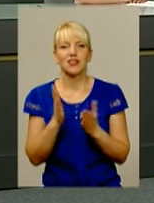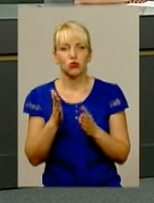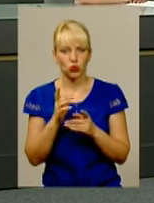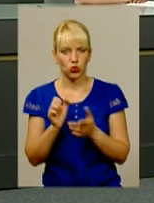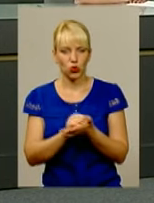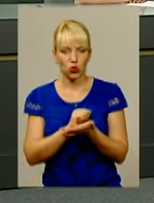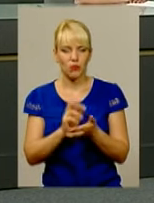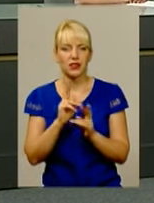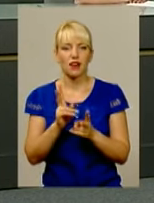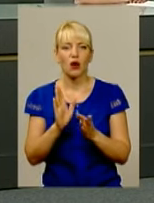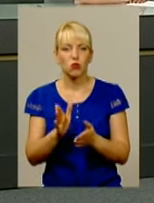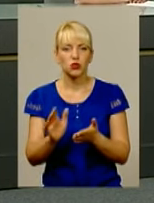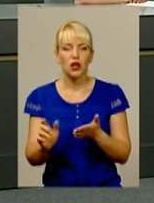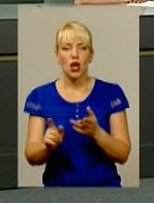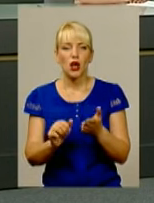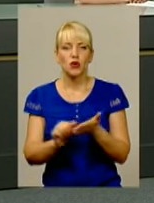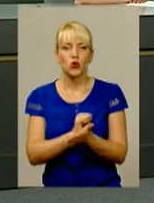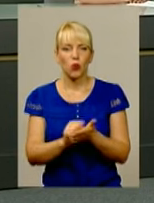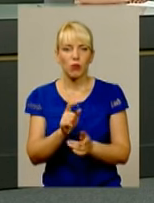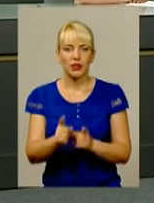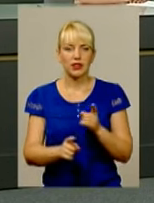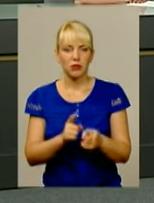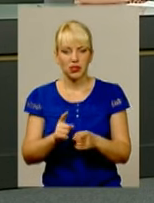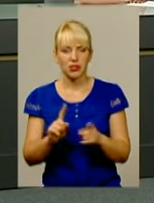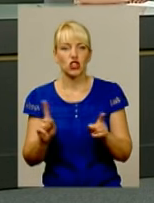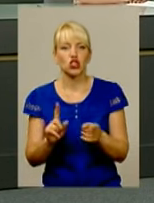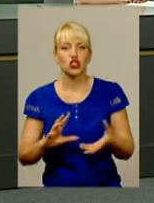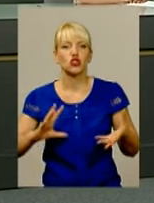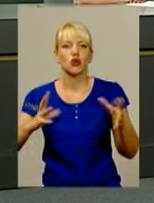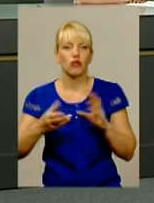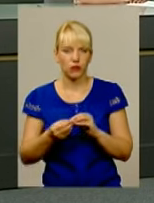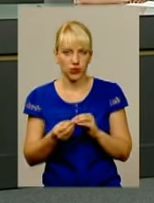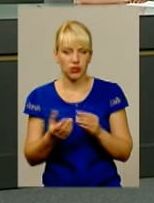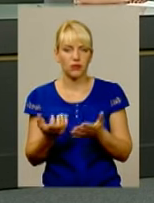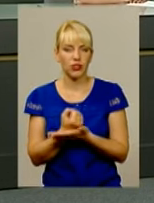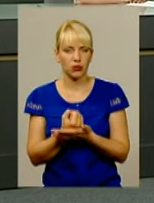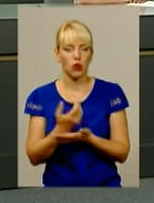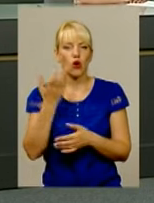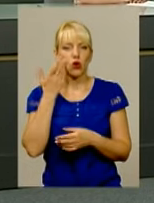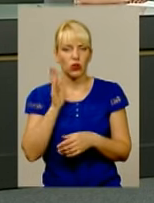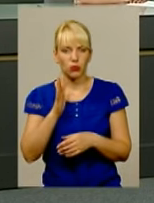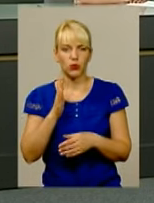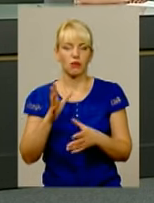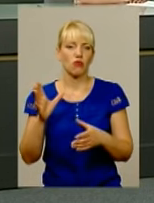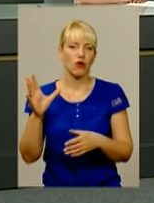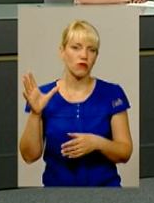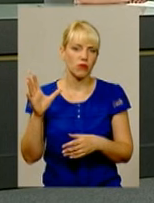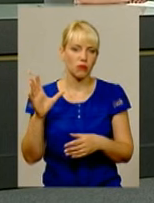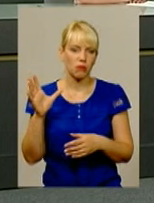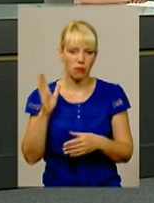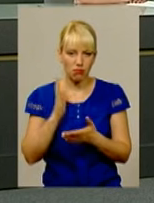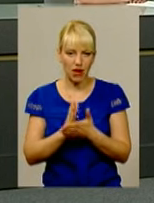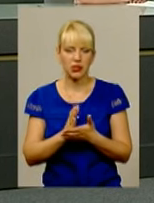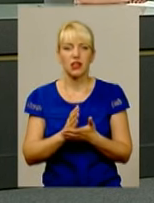мінятися, в якій частині і що з того получиться в цілому, коли вже ми будемо мати цілісну картину реформування